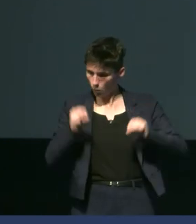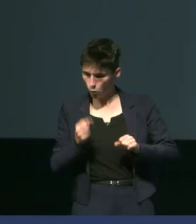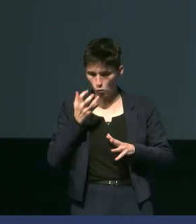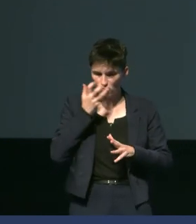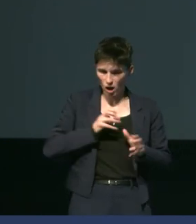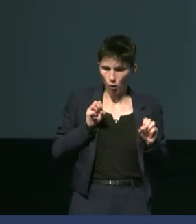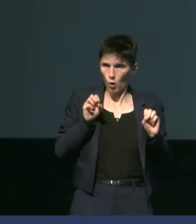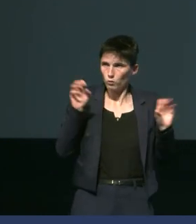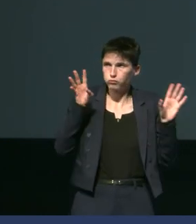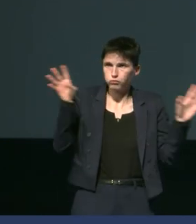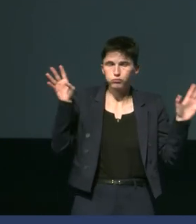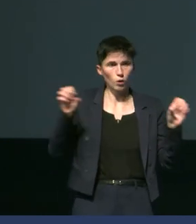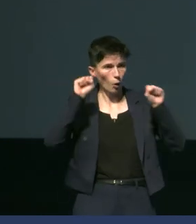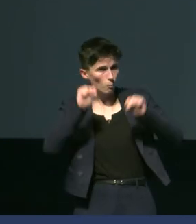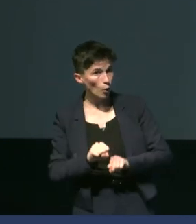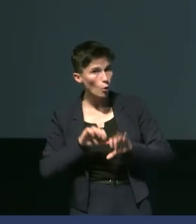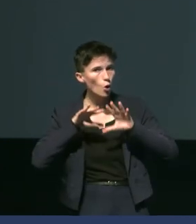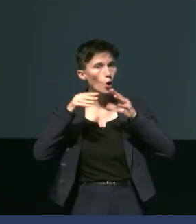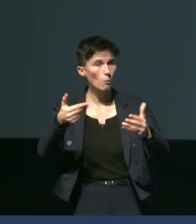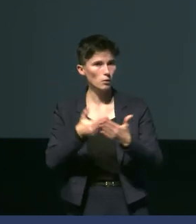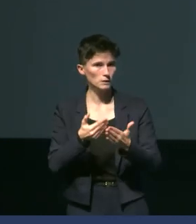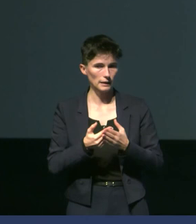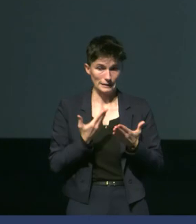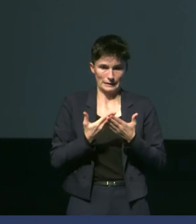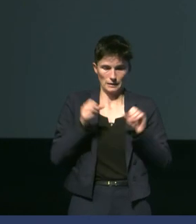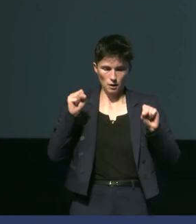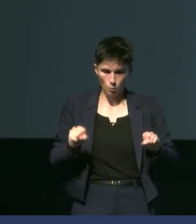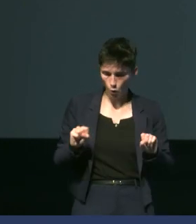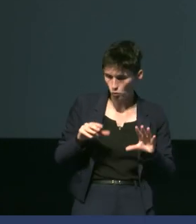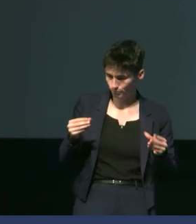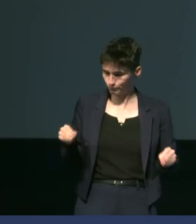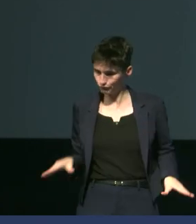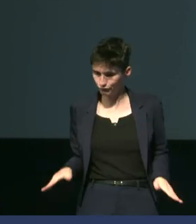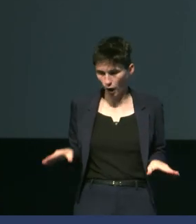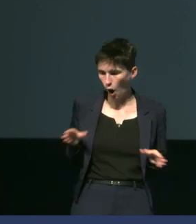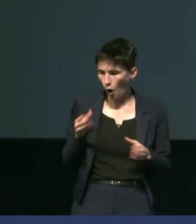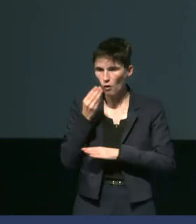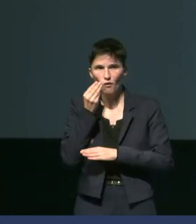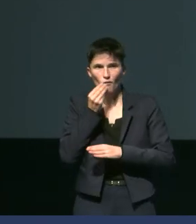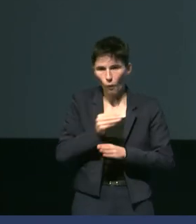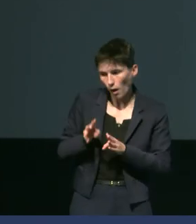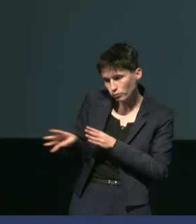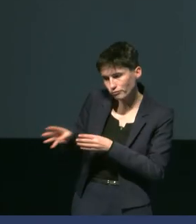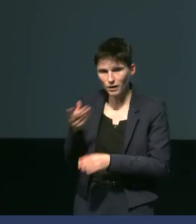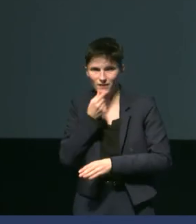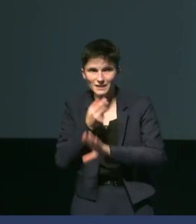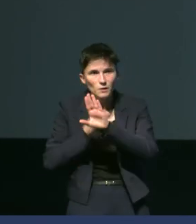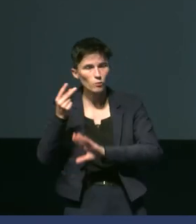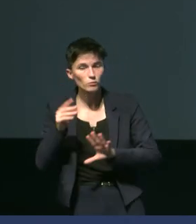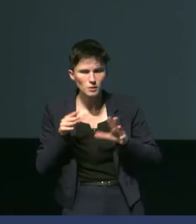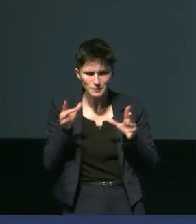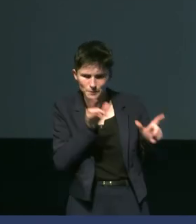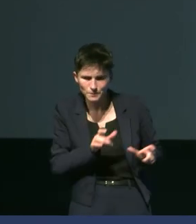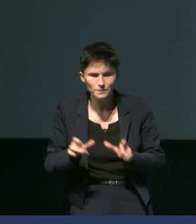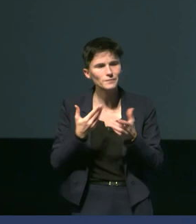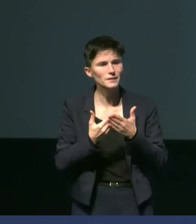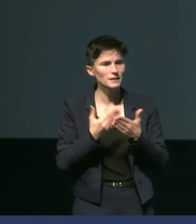? Et c'est ce qu'on est allé étudier en regardant les fenêtres thermiques. Et ce que l'on observe ici, c'est qu'on a une augmentation de la température des